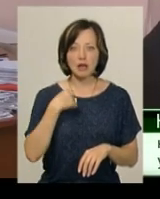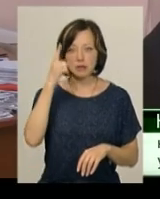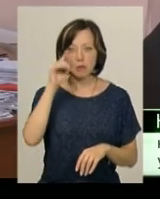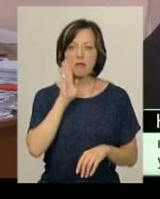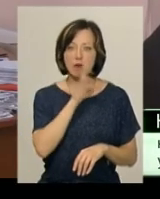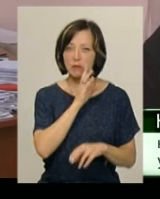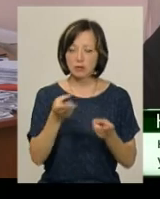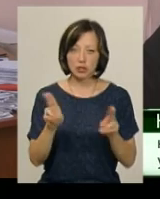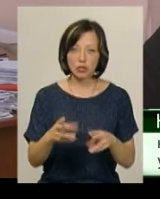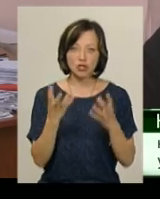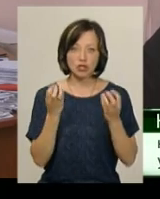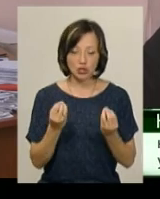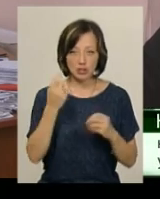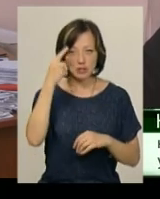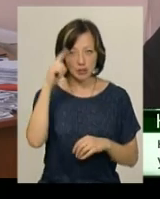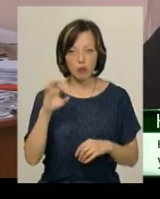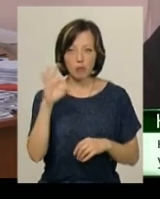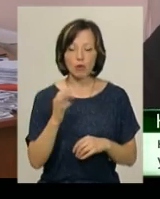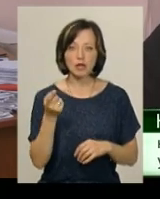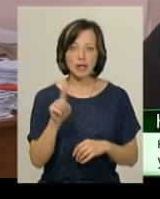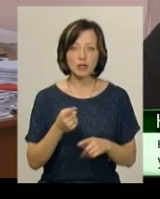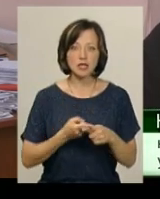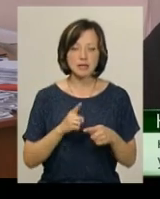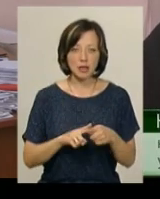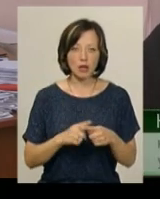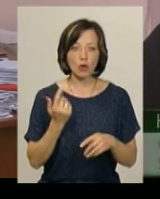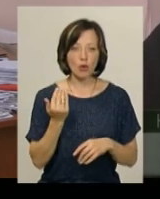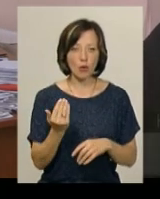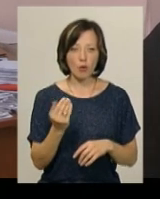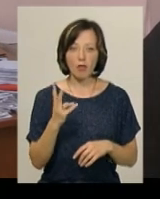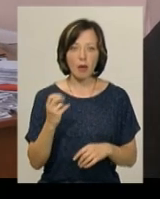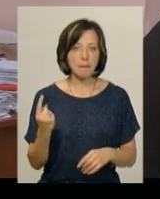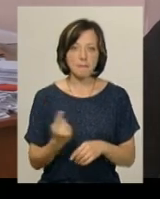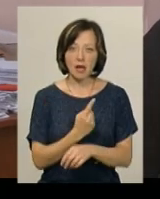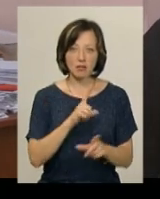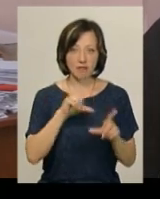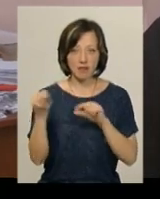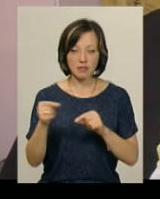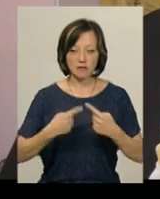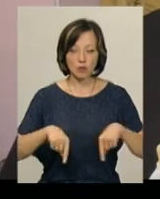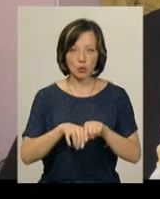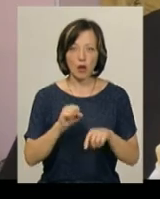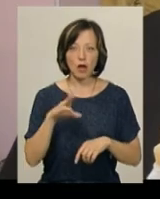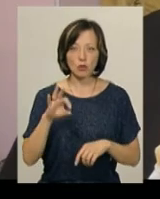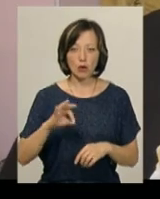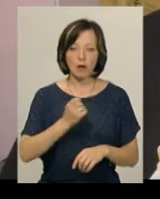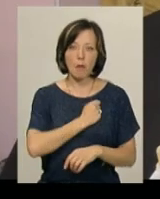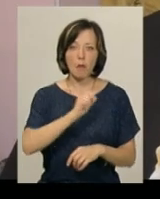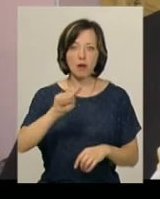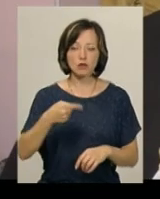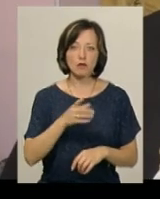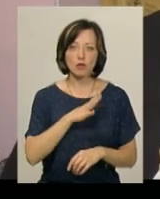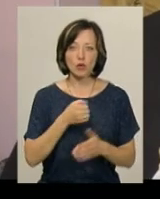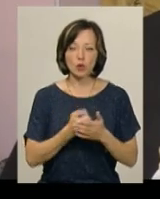І ще відомо про те, що це його не перший виїзд з зону АТО. Мобілізований був